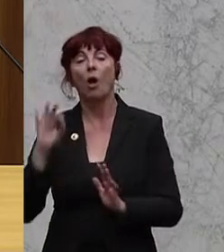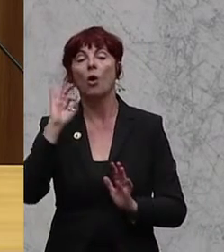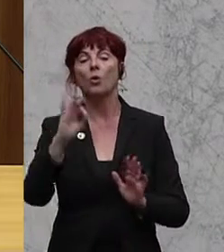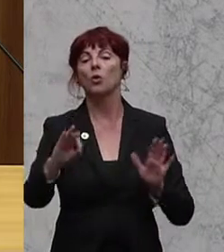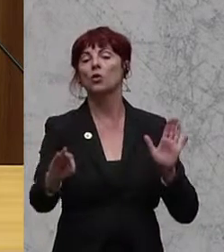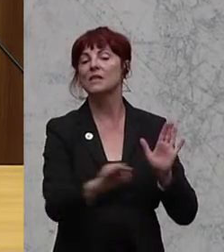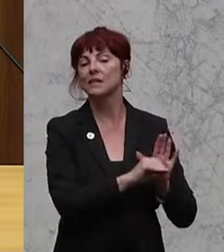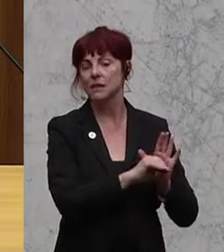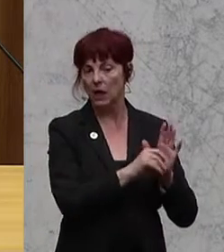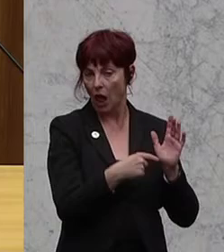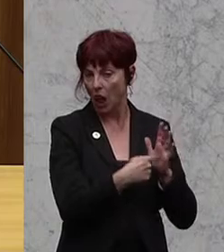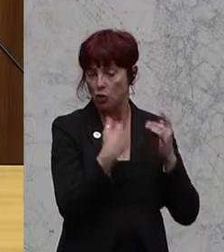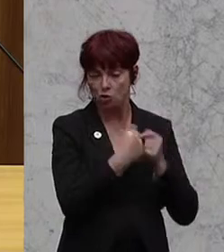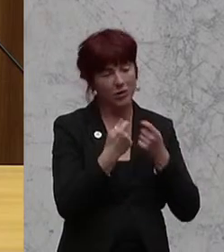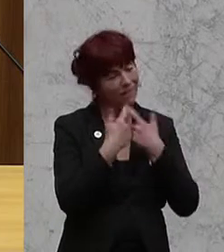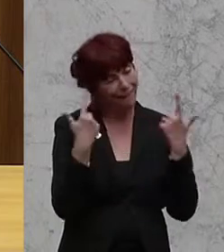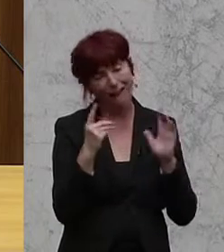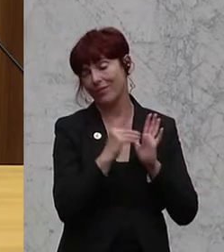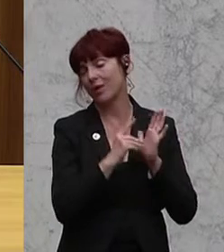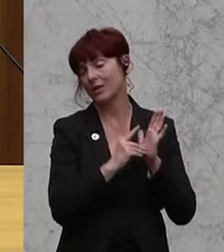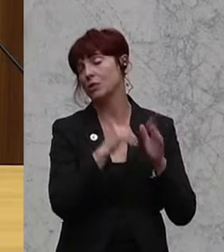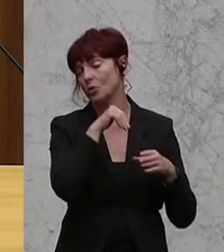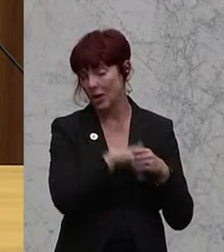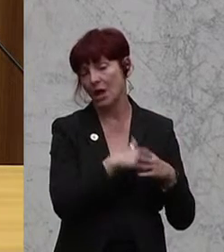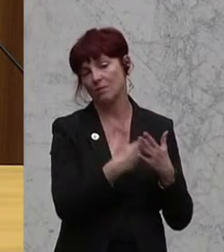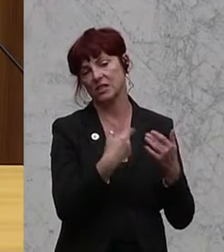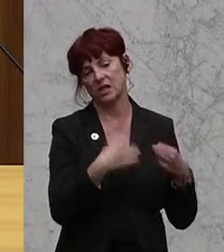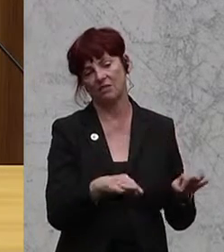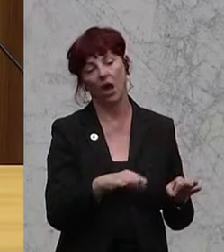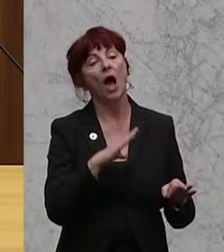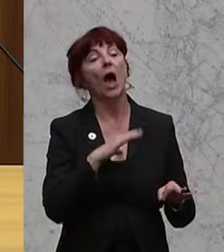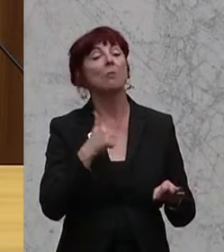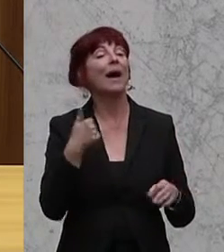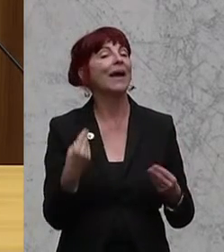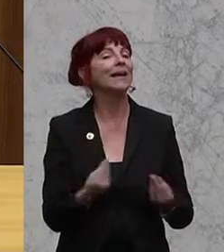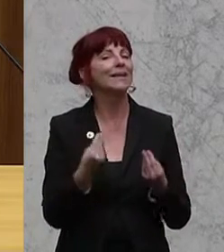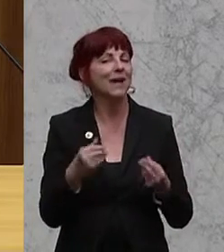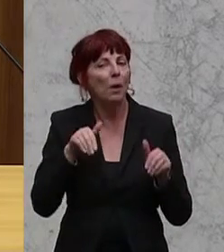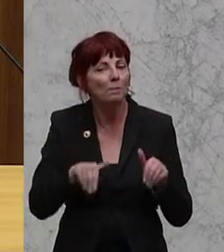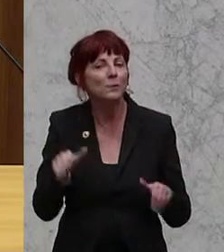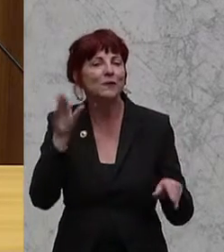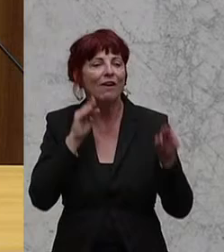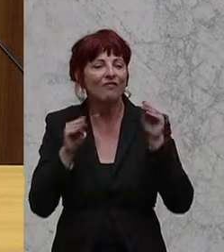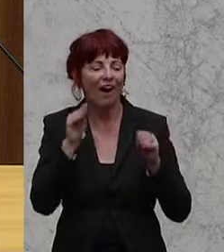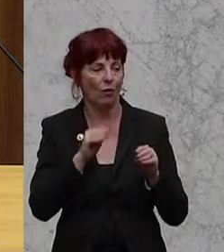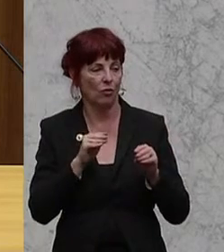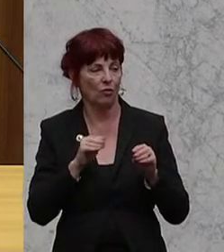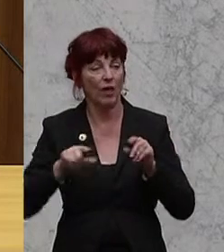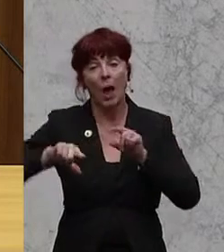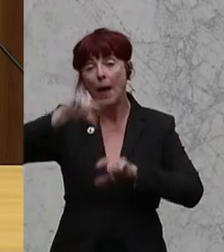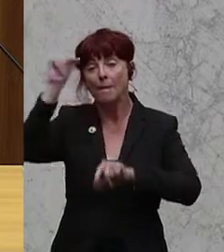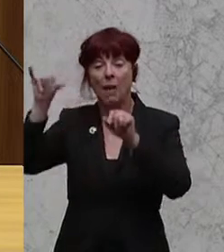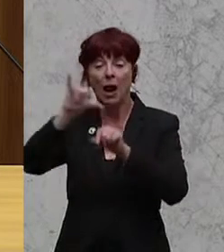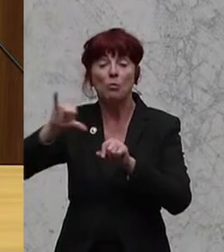betrifft, eine sehr klare Definition, was drinnen sein darf. Und ja, wir müssen mit manchen wahrscheinlich auch Erfahrungen sammeln. Und das Thema Palmöl ist natürlich auch so ein